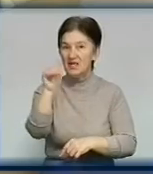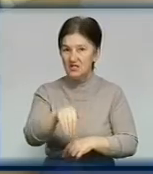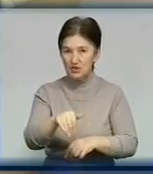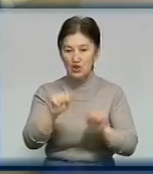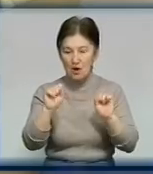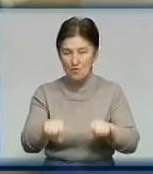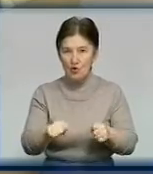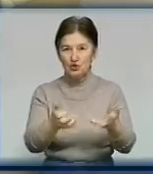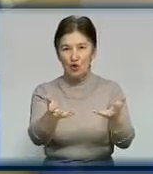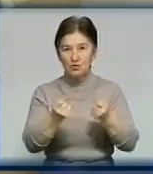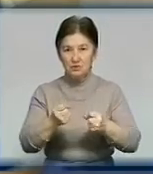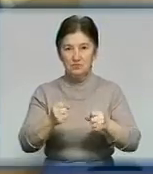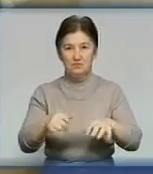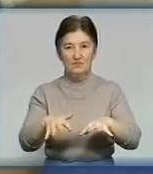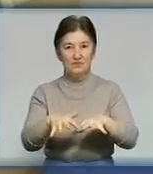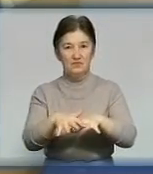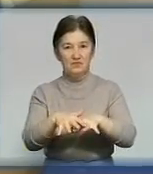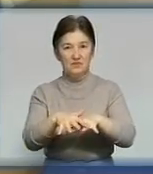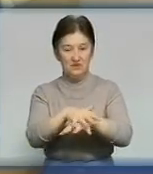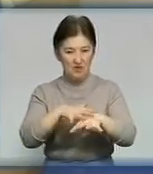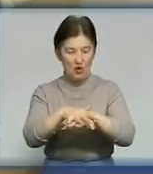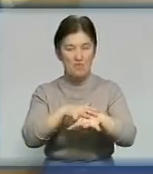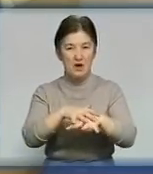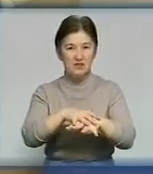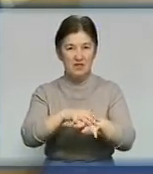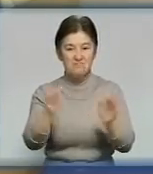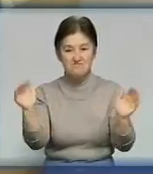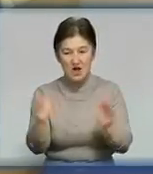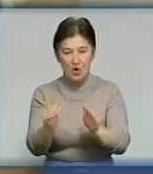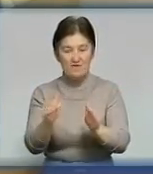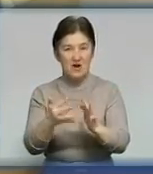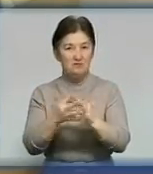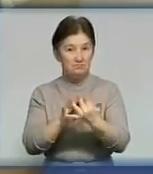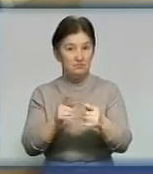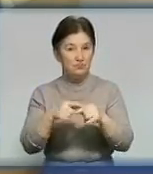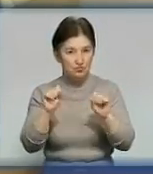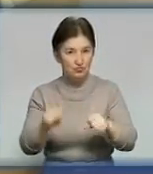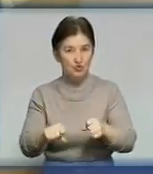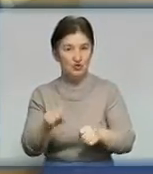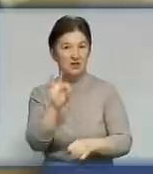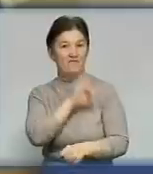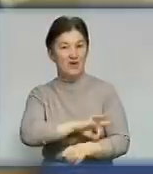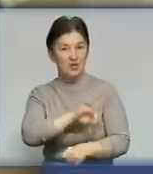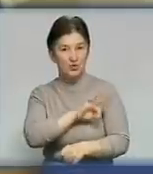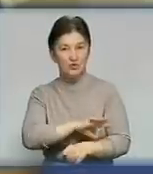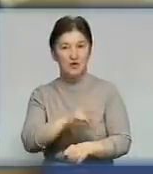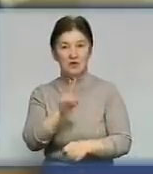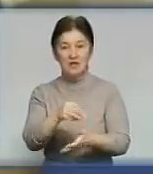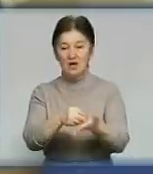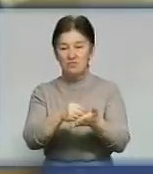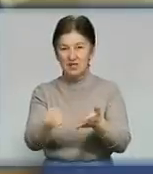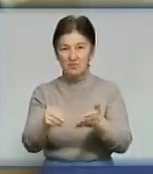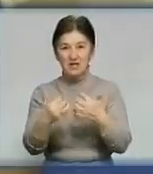отримати громада малого міста, районного центру – це дуже суттєві кошти, які можуть бути використані і на придбання